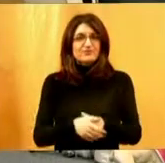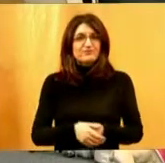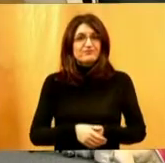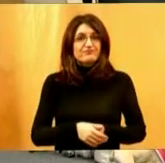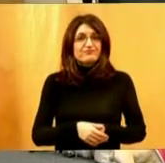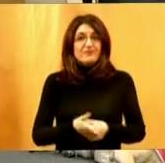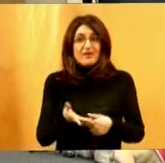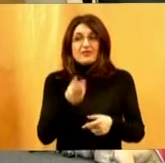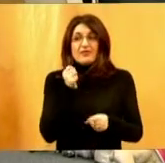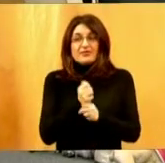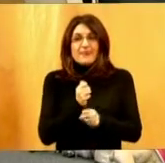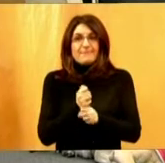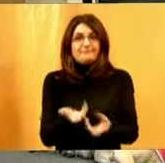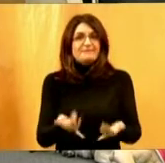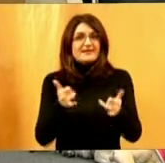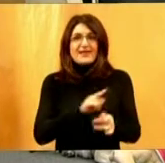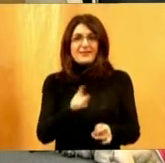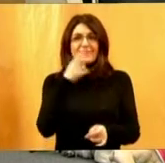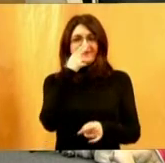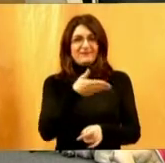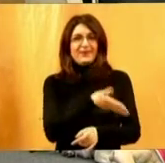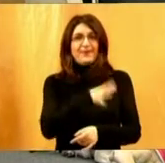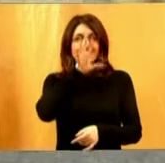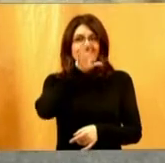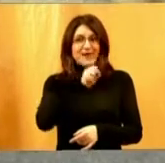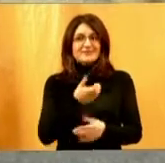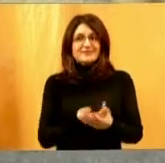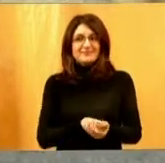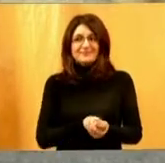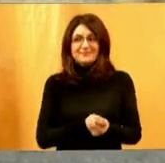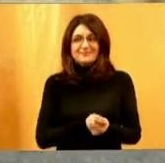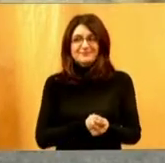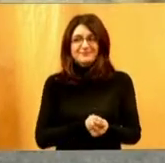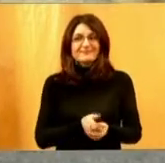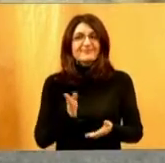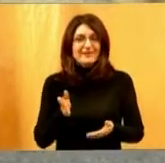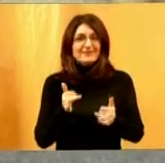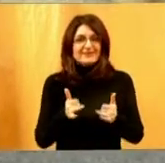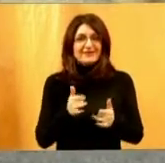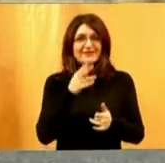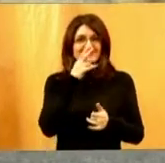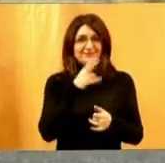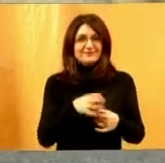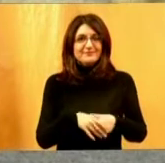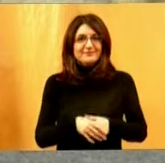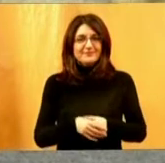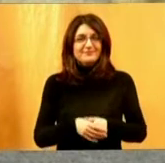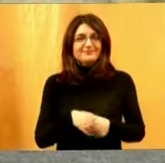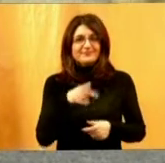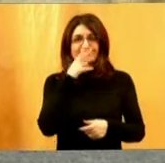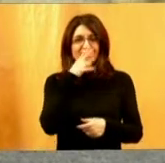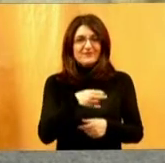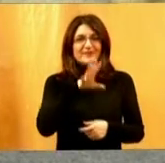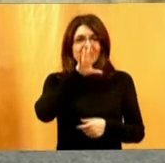bi uopće napravili, evo, mi ne vidimo tog psa vodiča. Ja mislim da će se morati ovaj ugao. Ipa, evo ga,